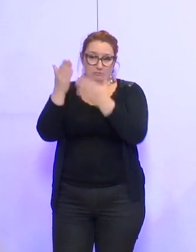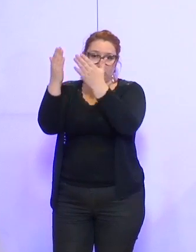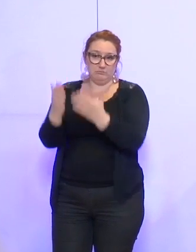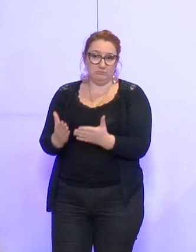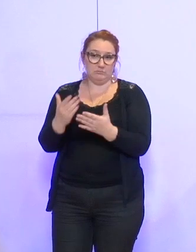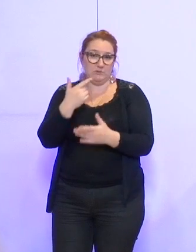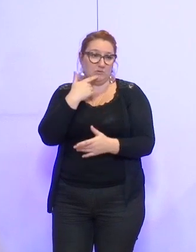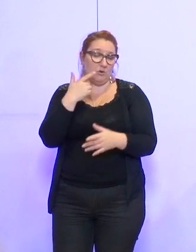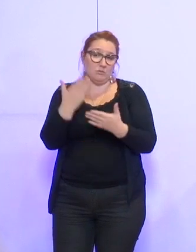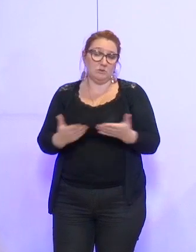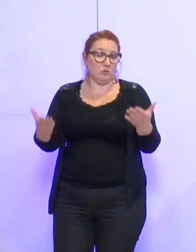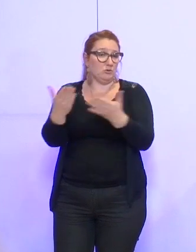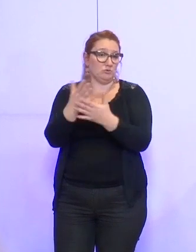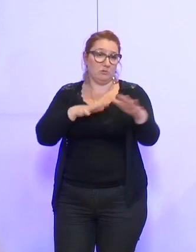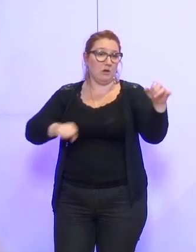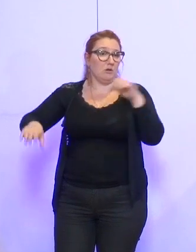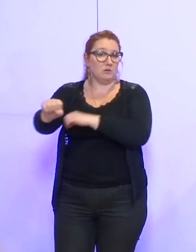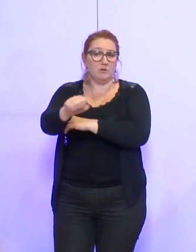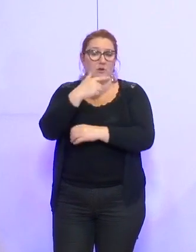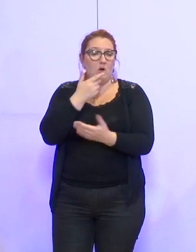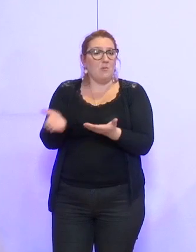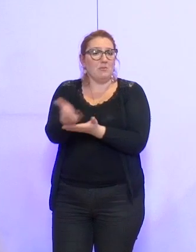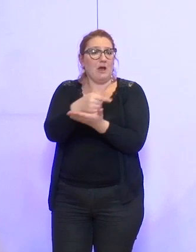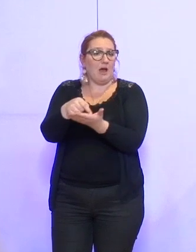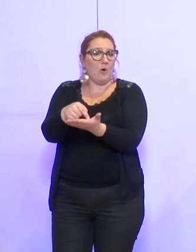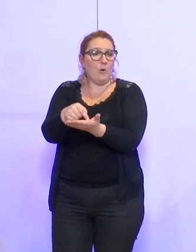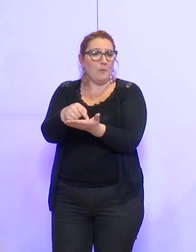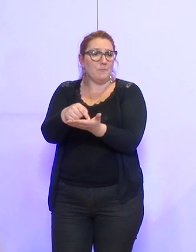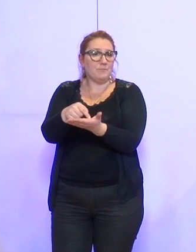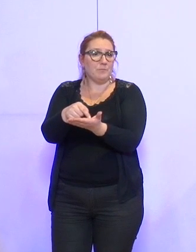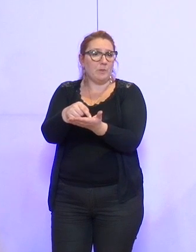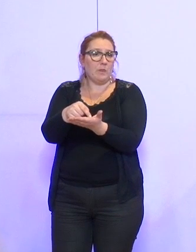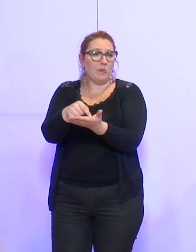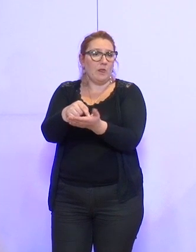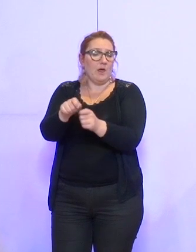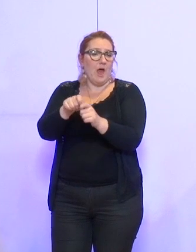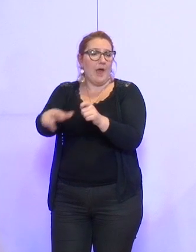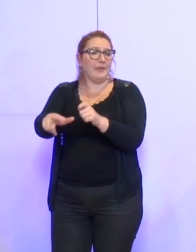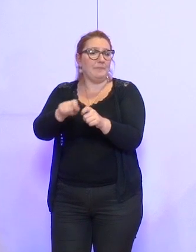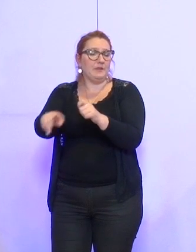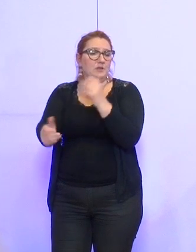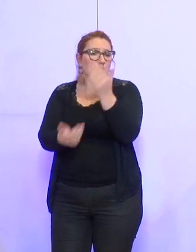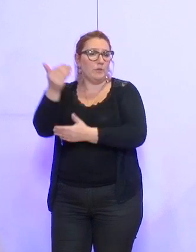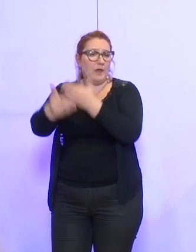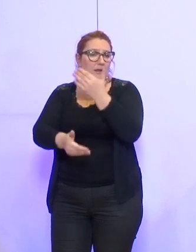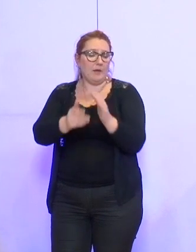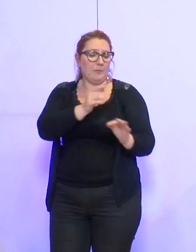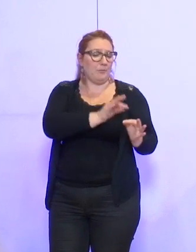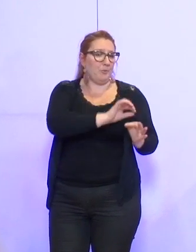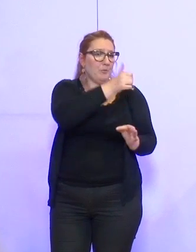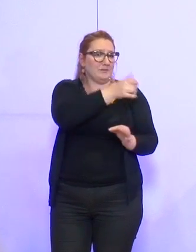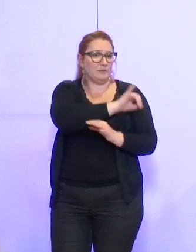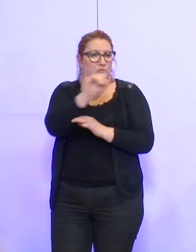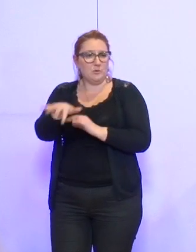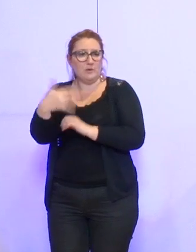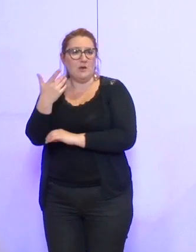régularisation sur des retenues de traitement et des indemnités journalières entre le 1er septembre et le